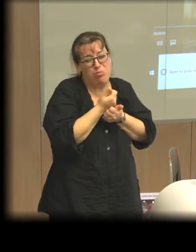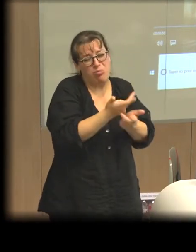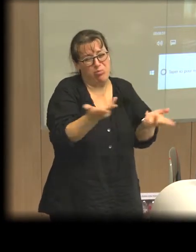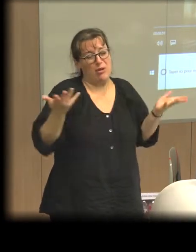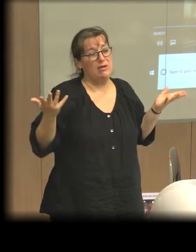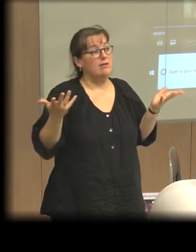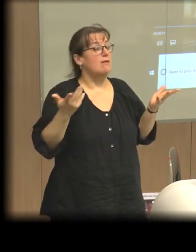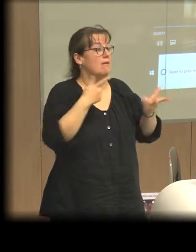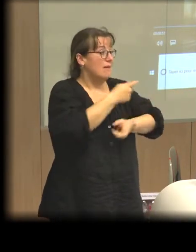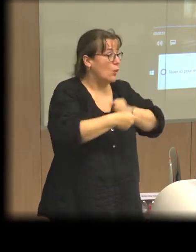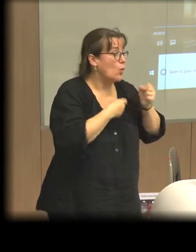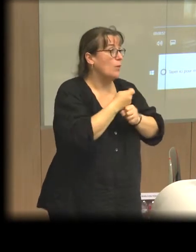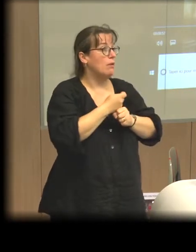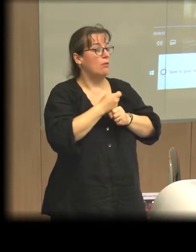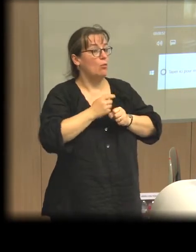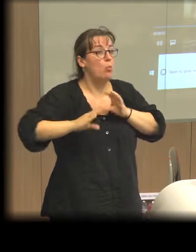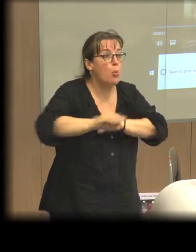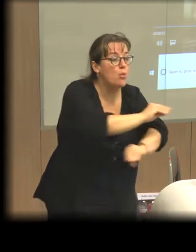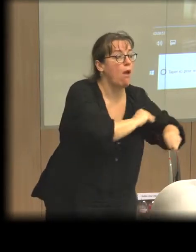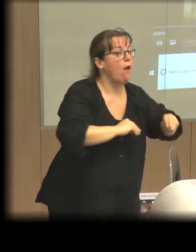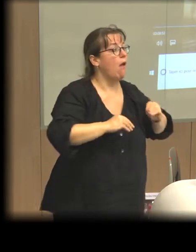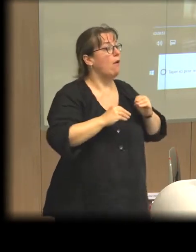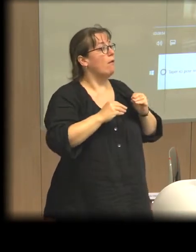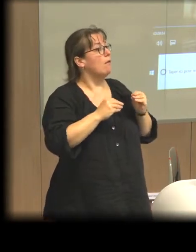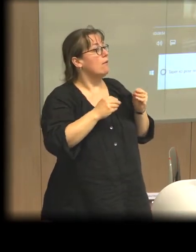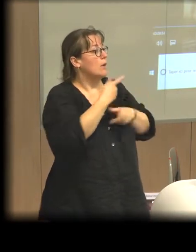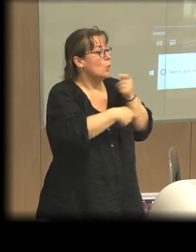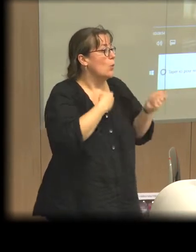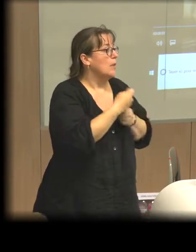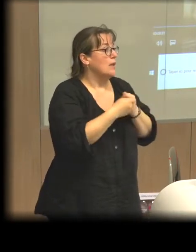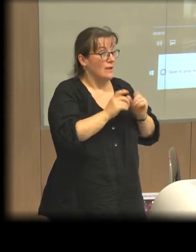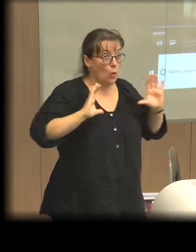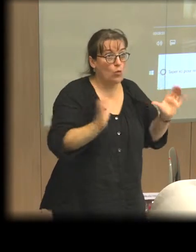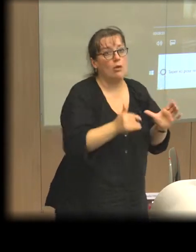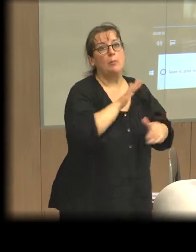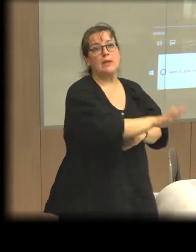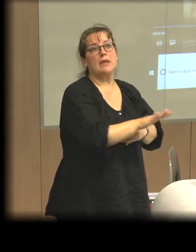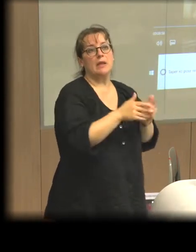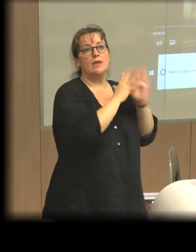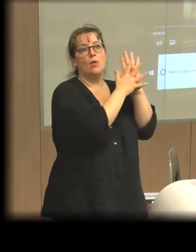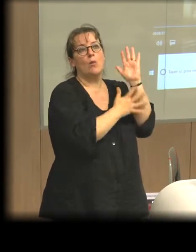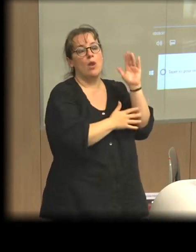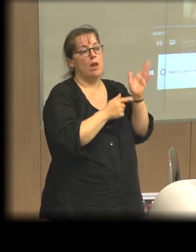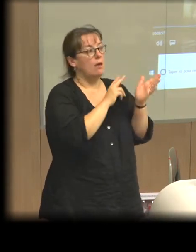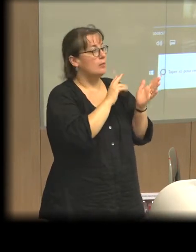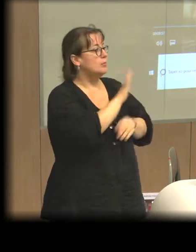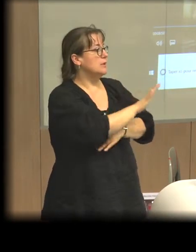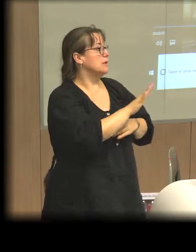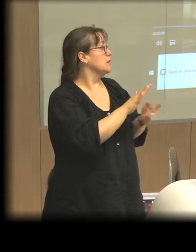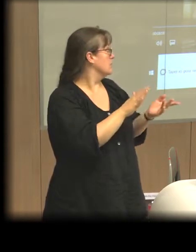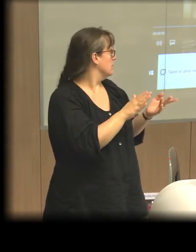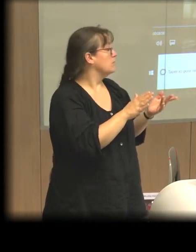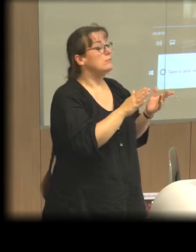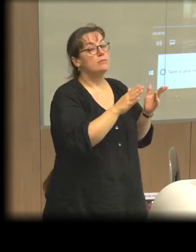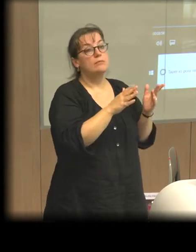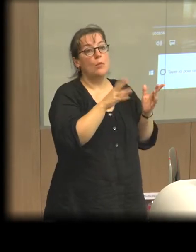populaire, de formes d'économie communautaire, si on prend les termes boliviens, d'économie populaire